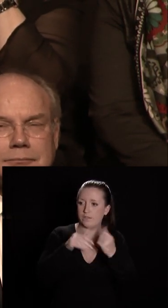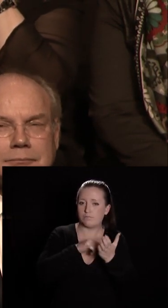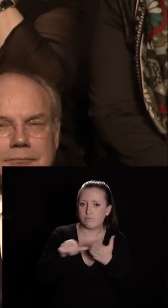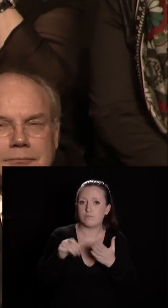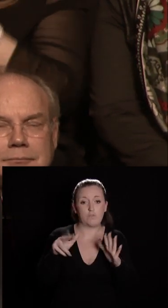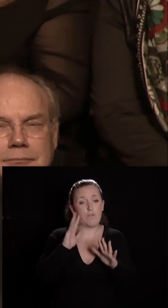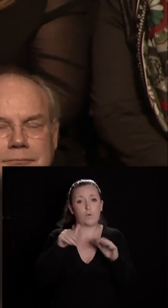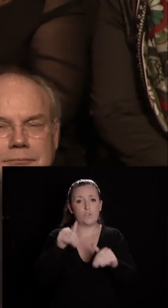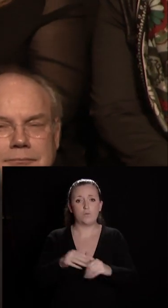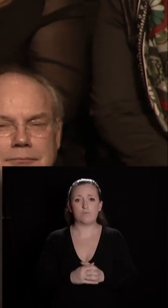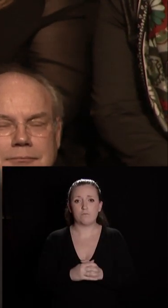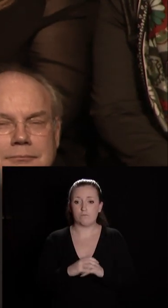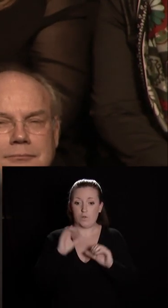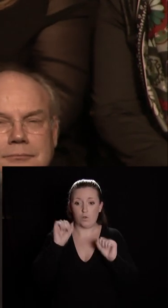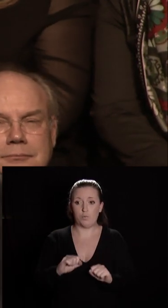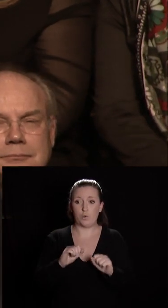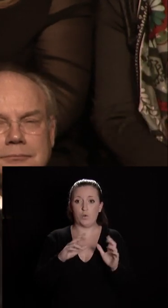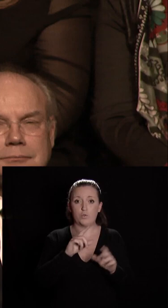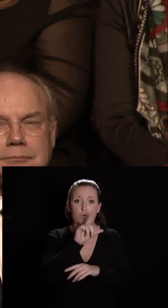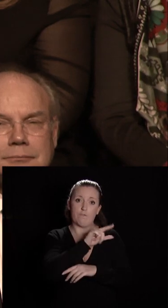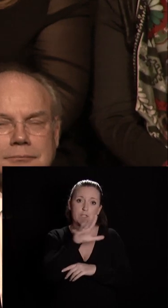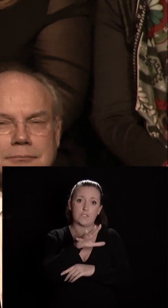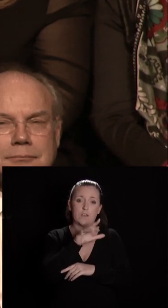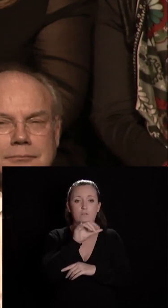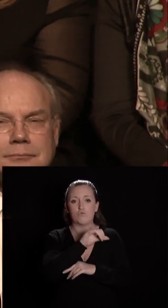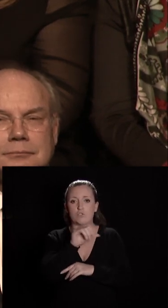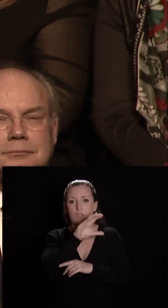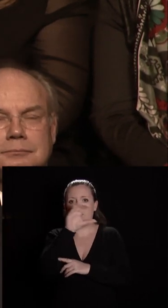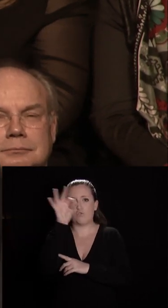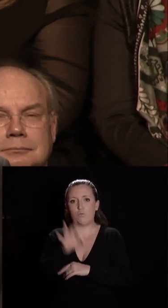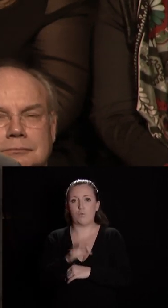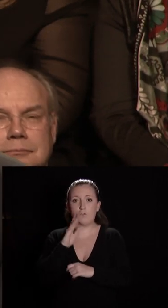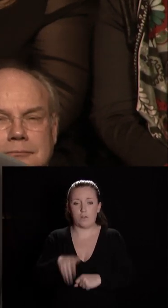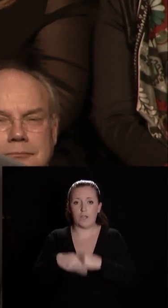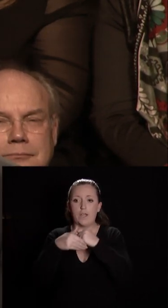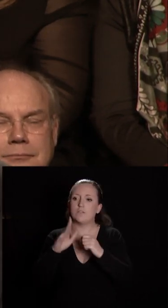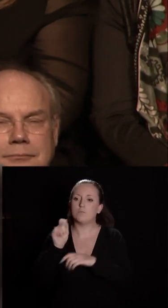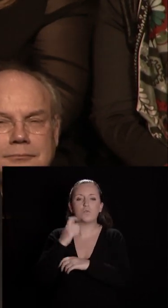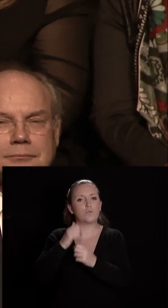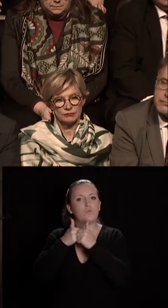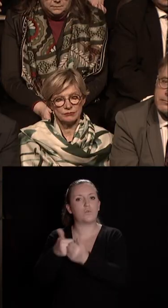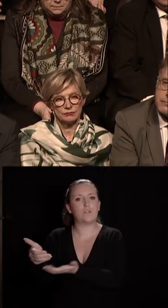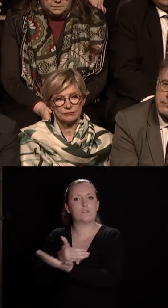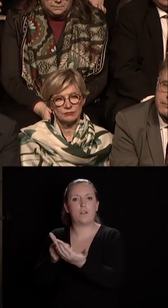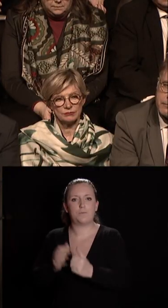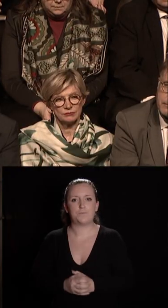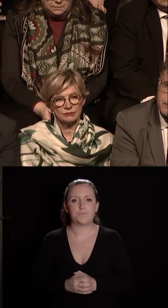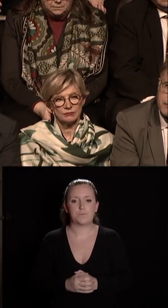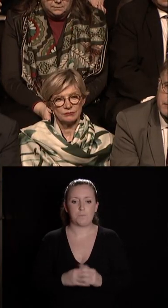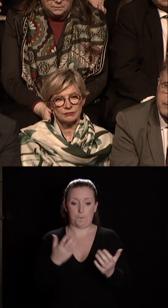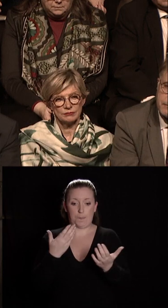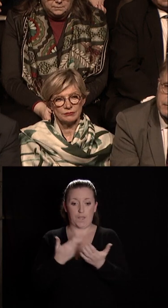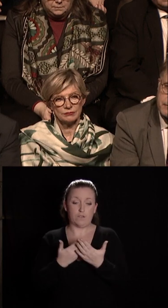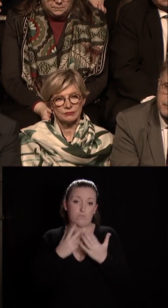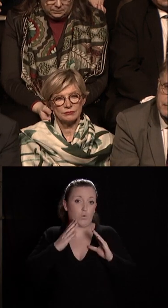aider de 25 à 100% du coût initial en fonction bien sûr du niveau des revenus c'est aussi une manière